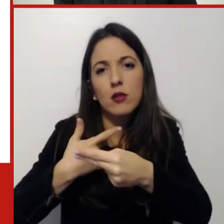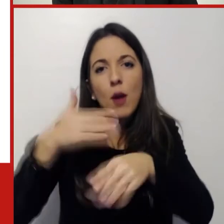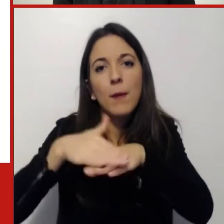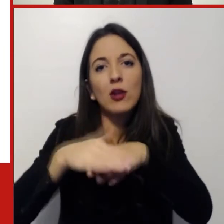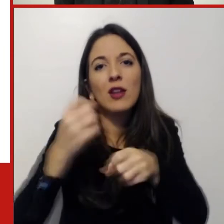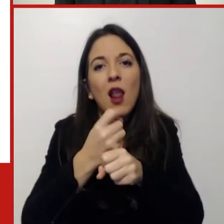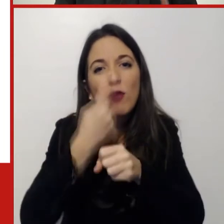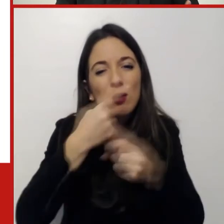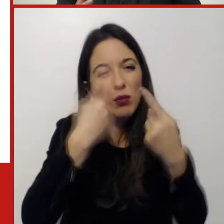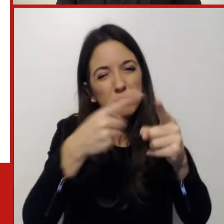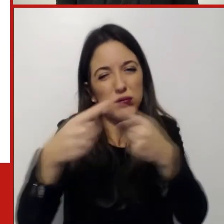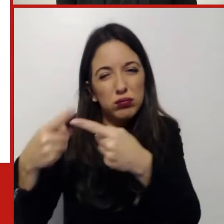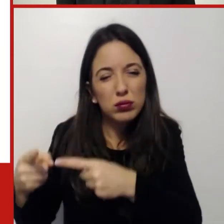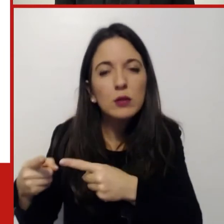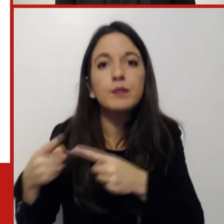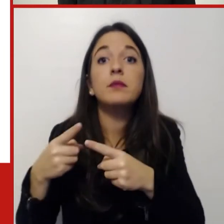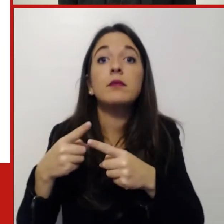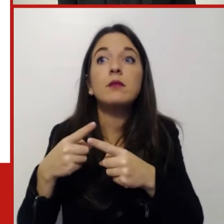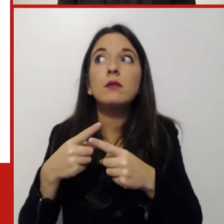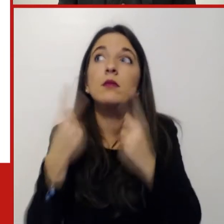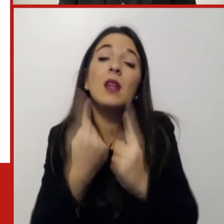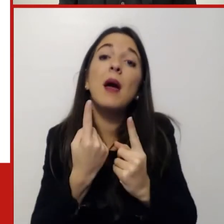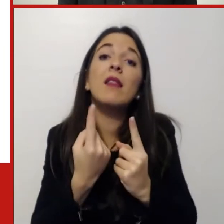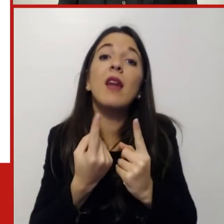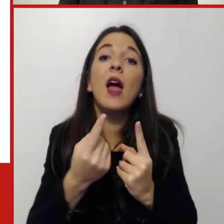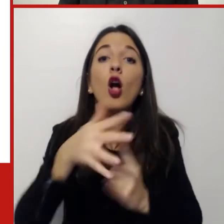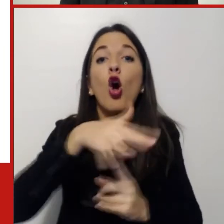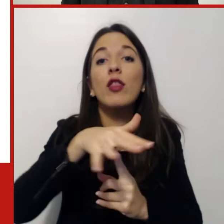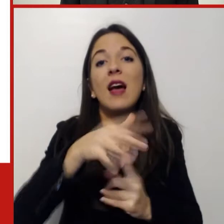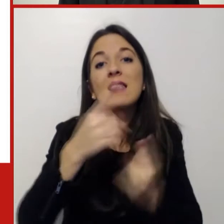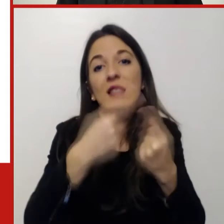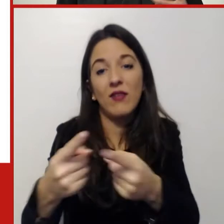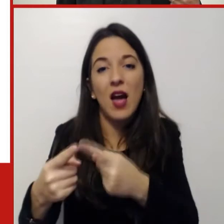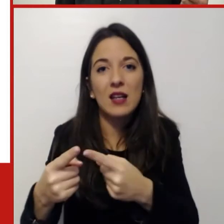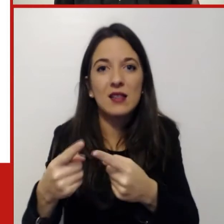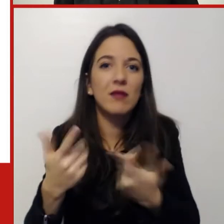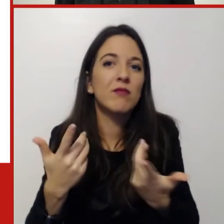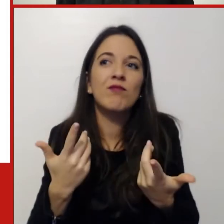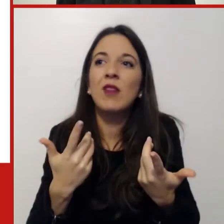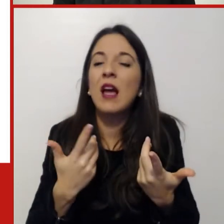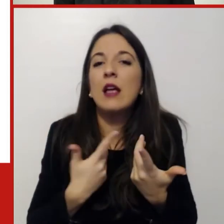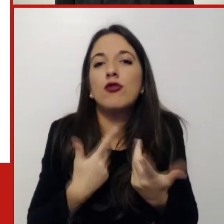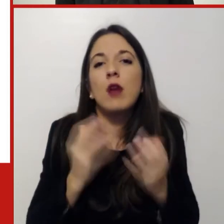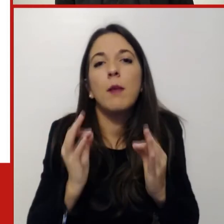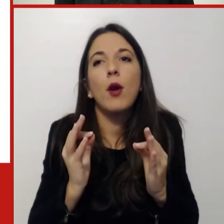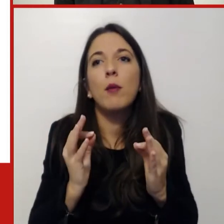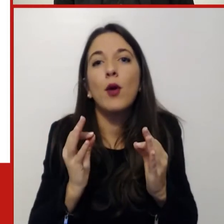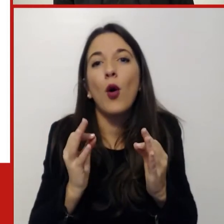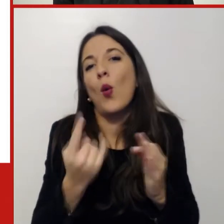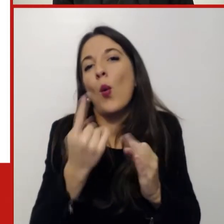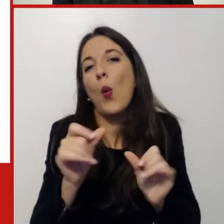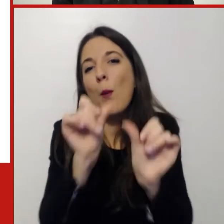contesti diversi, c'è un po' di Babele, di Torre di Babele, c'è un modello che è tipico